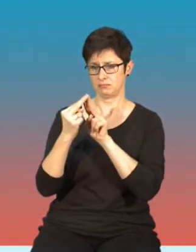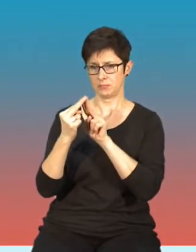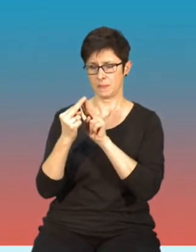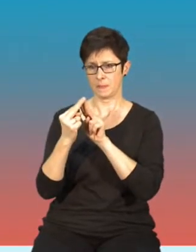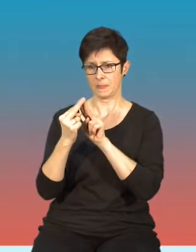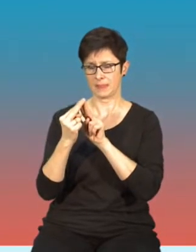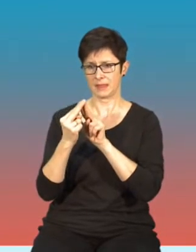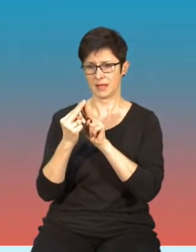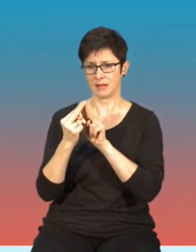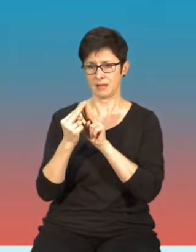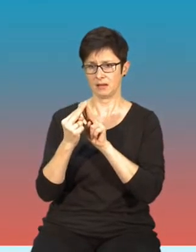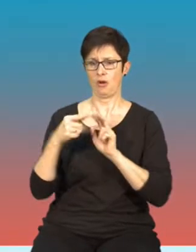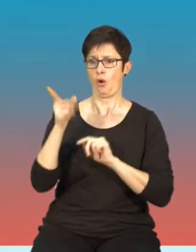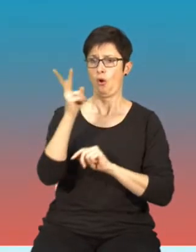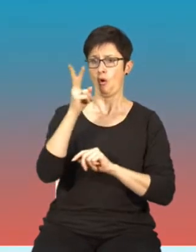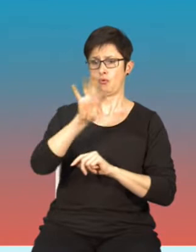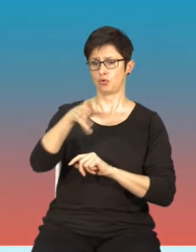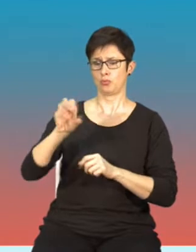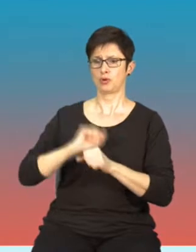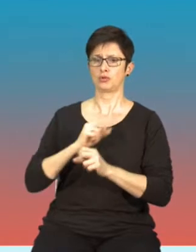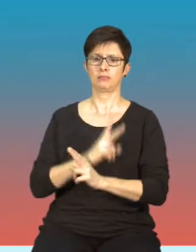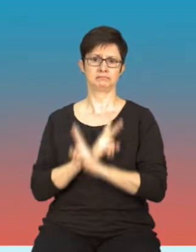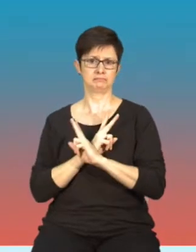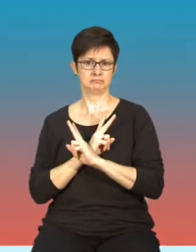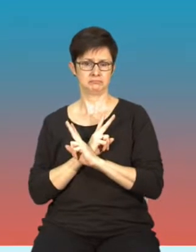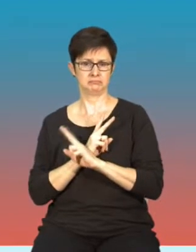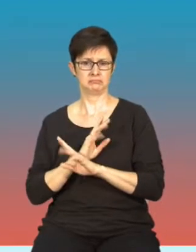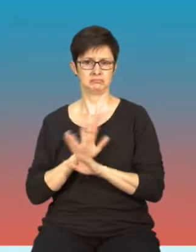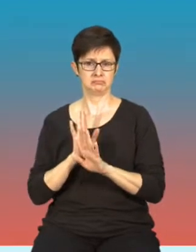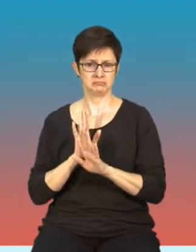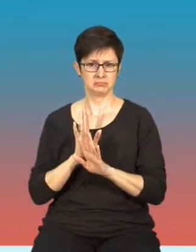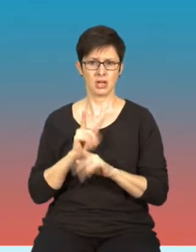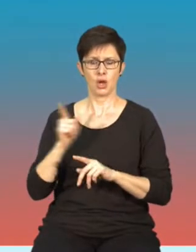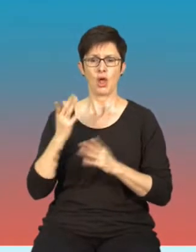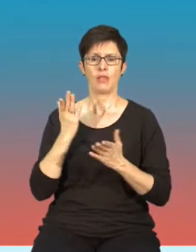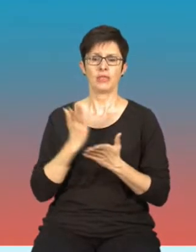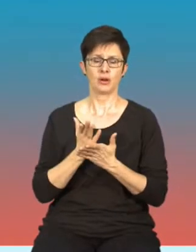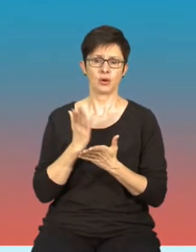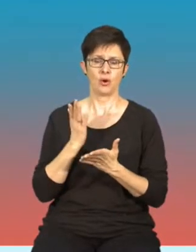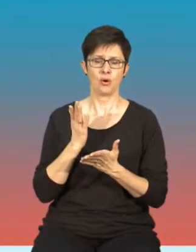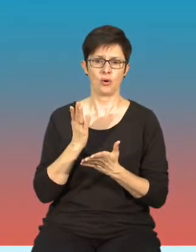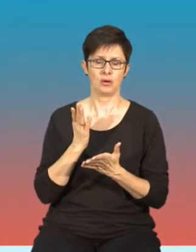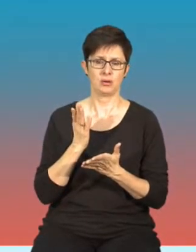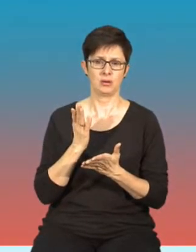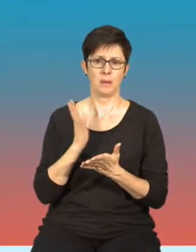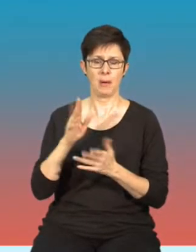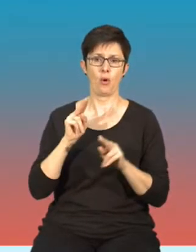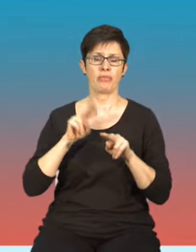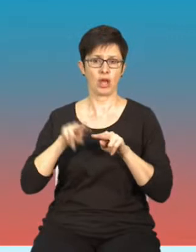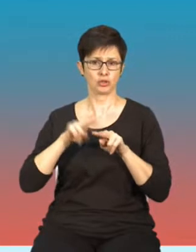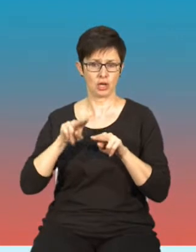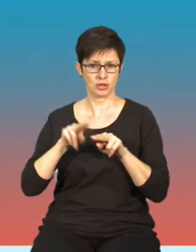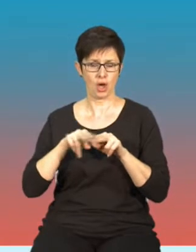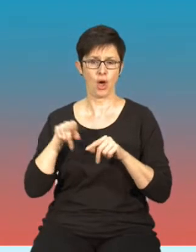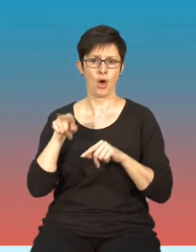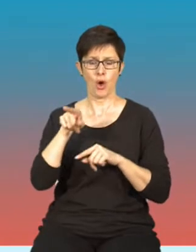oparciu o niezależność od korporacji. Jedynie mają udostępnione narzędzia, w